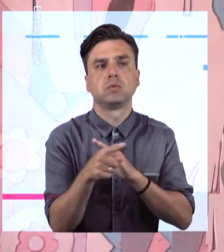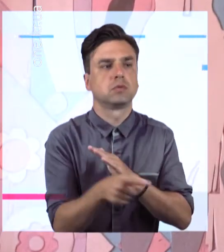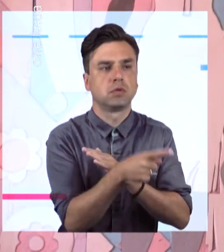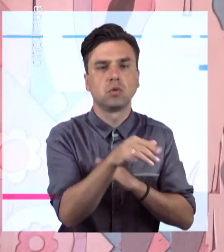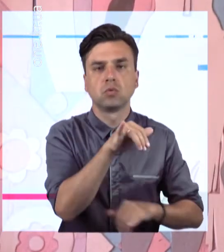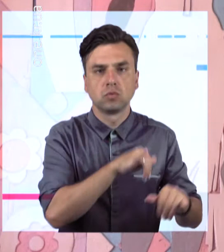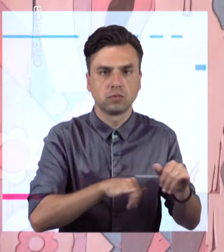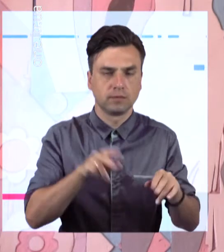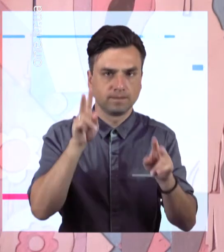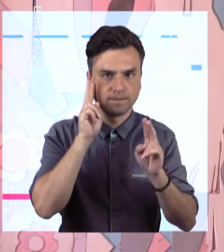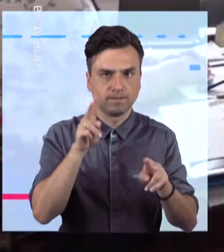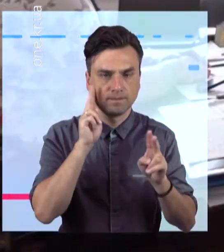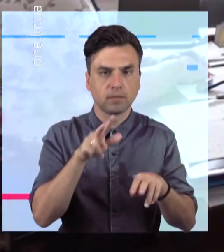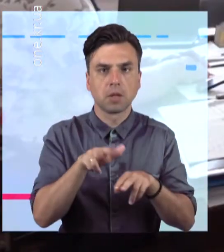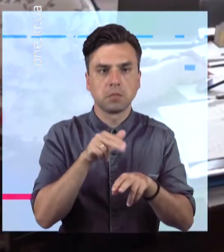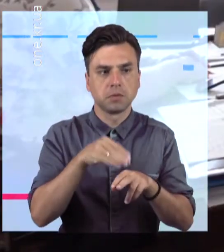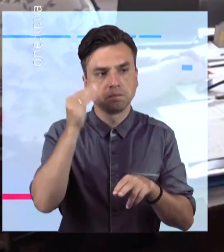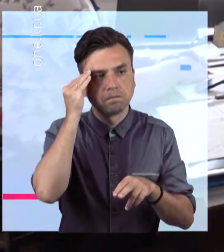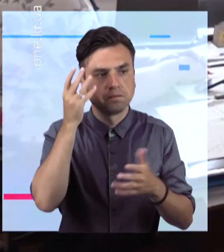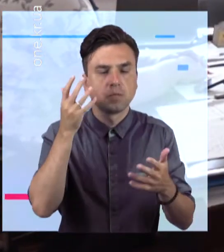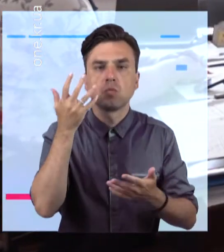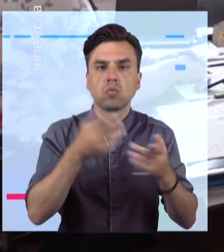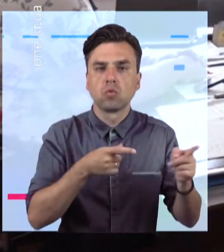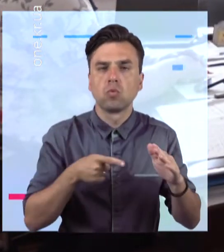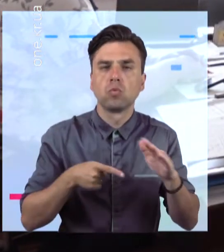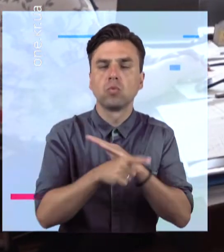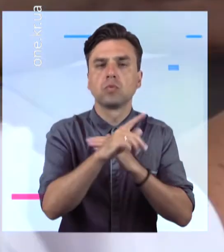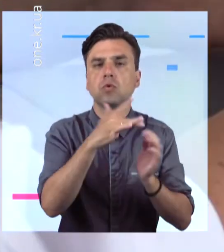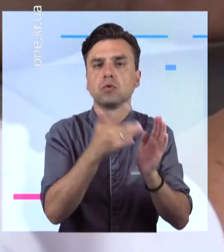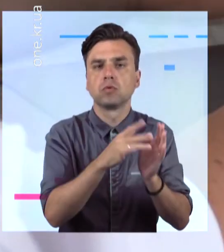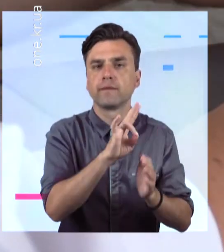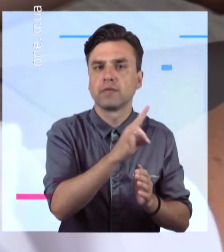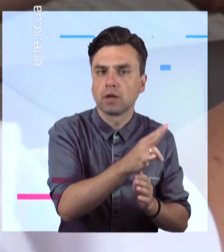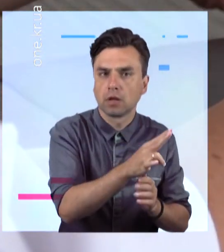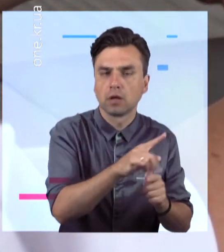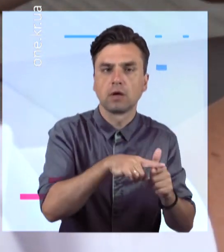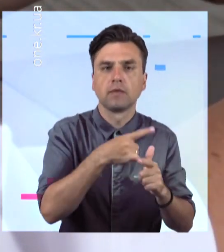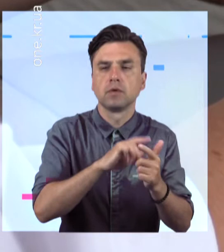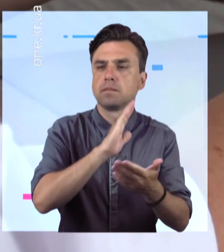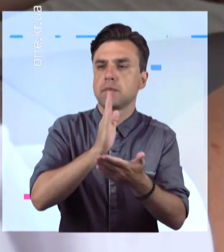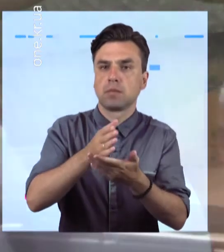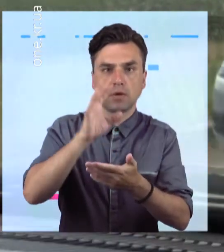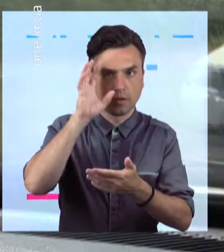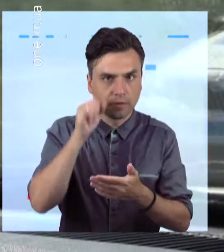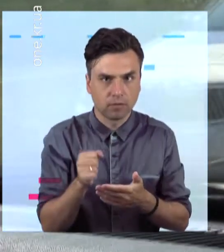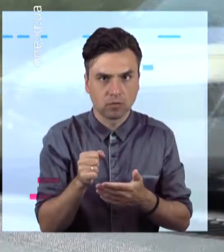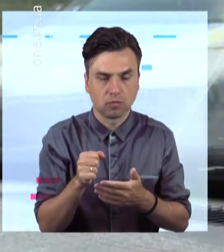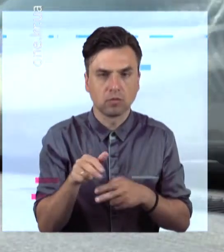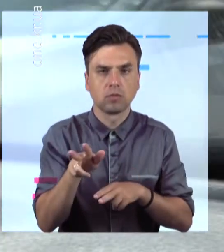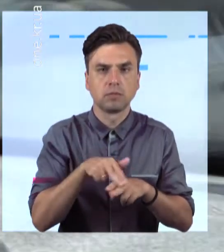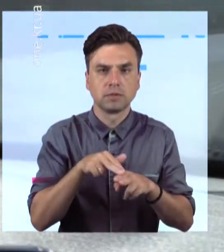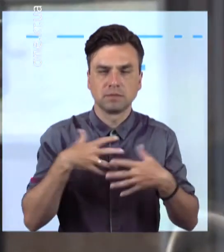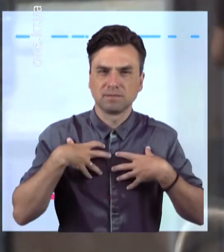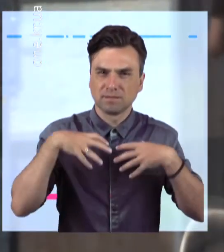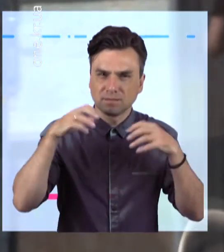Поліцейські припускали, що вбивця може направитися у бік Миколаєва або Кривого Рогу. На встановлення його місцезнаходження